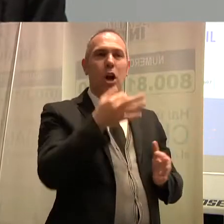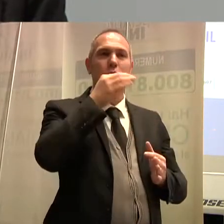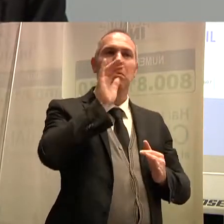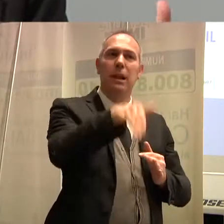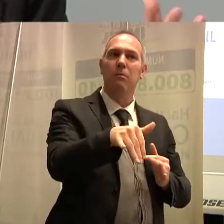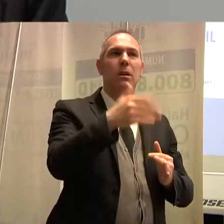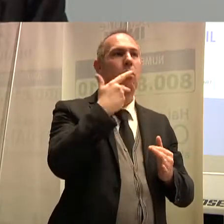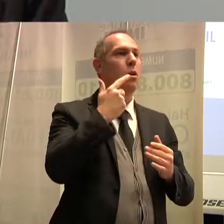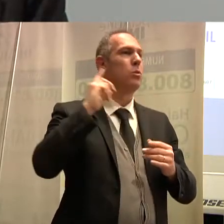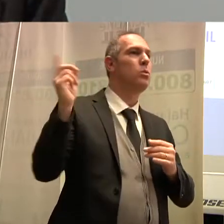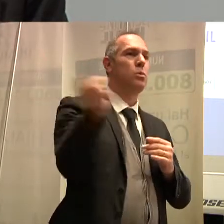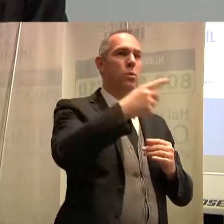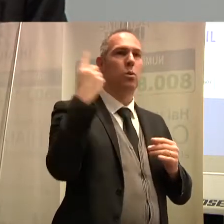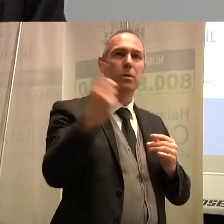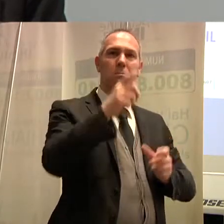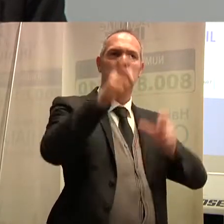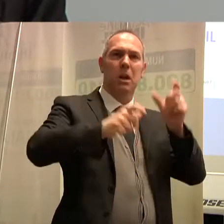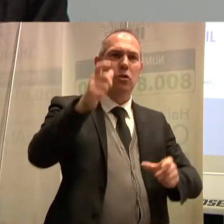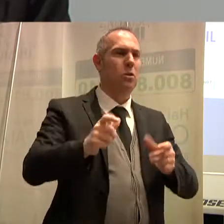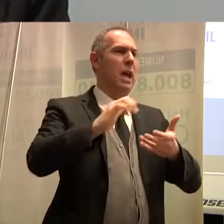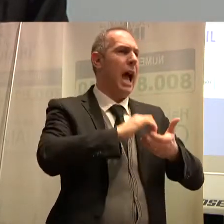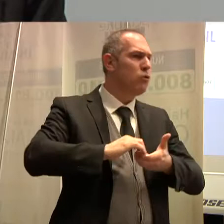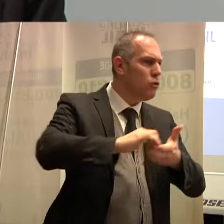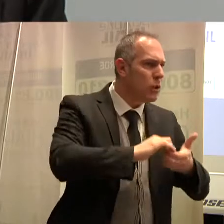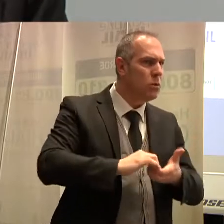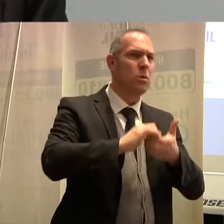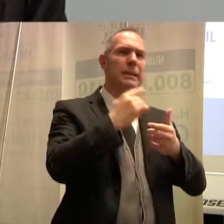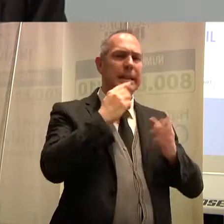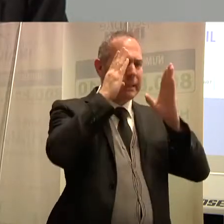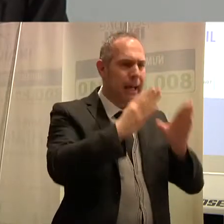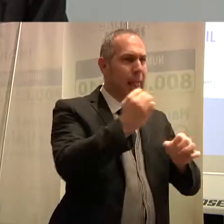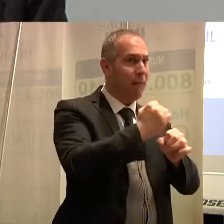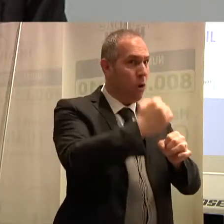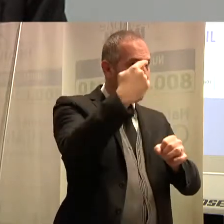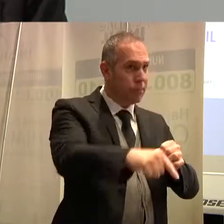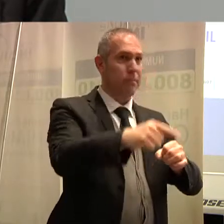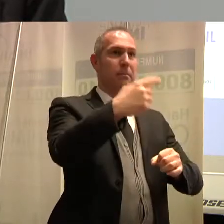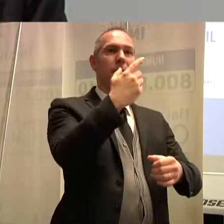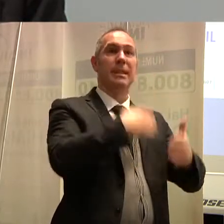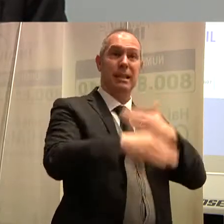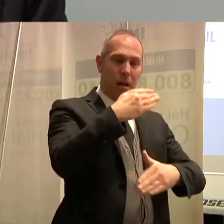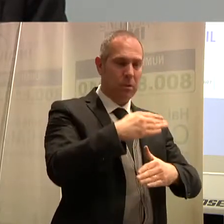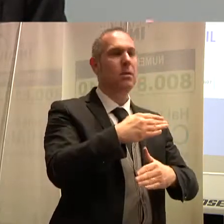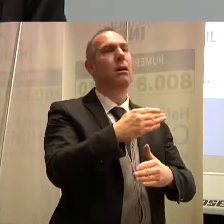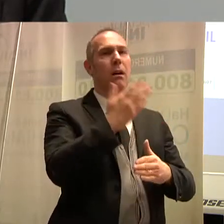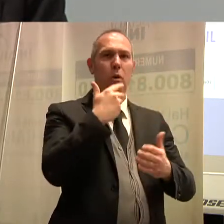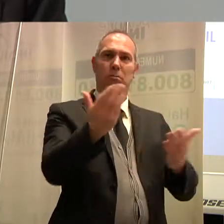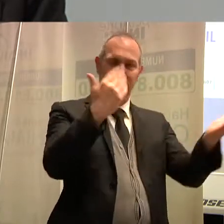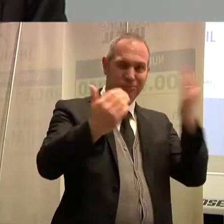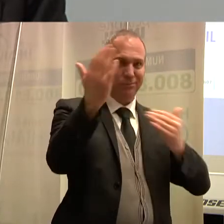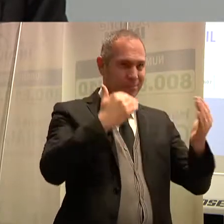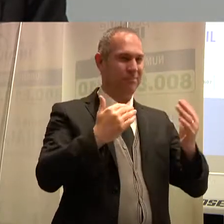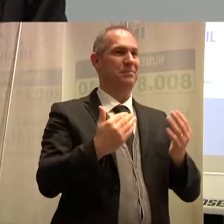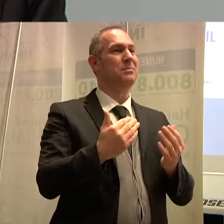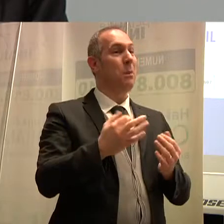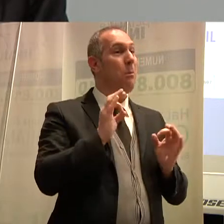della gente, delle associazioni, degli addetti ai lavori. Quindi anche oggi noi siamo in questa veste anche per rilanciare